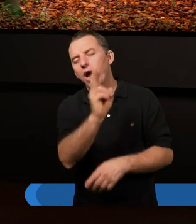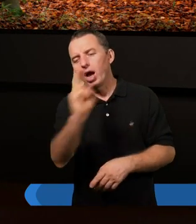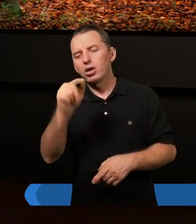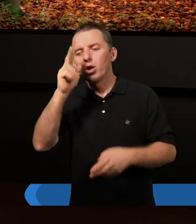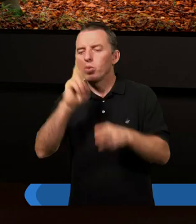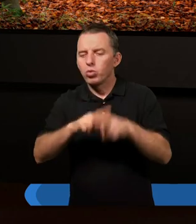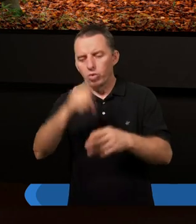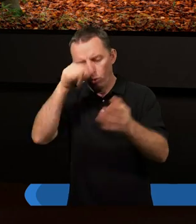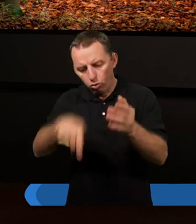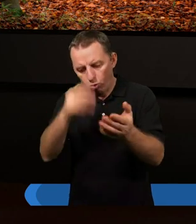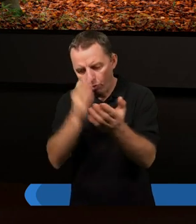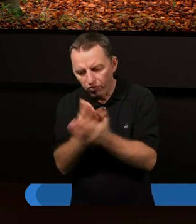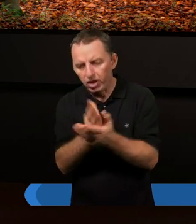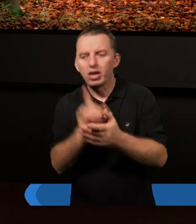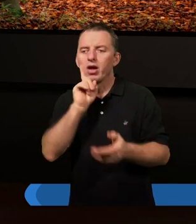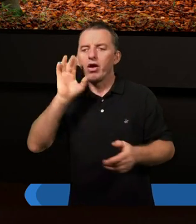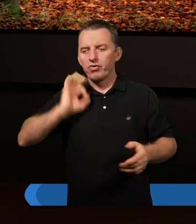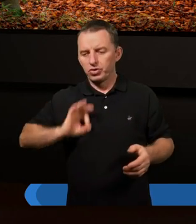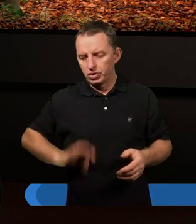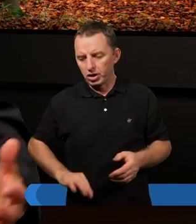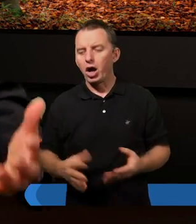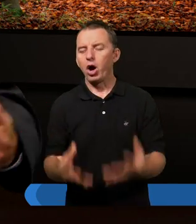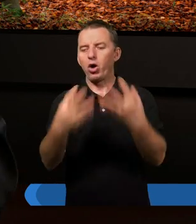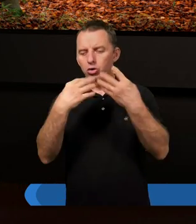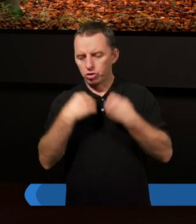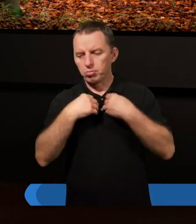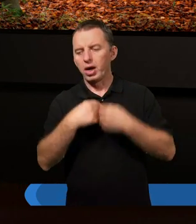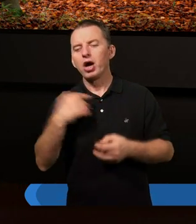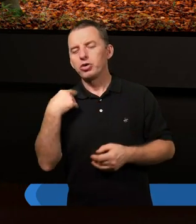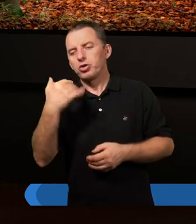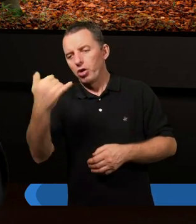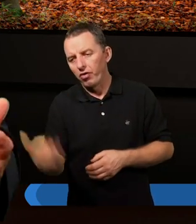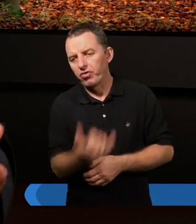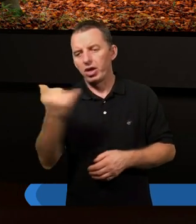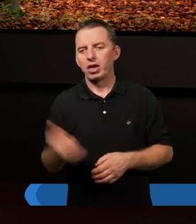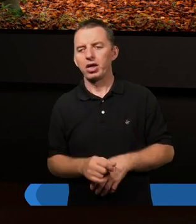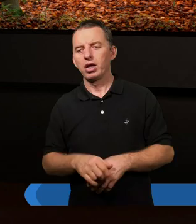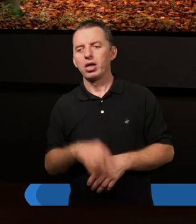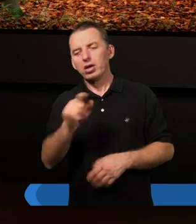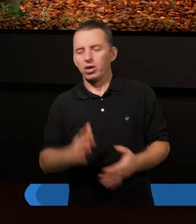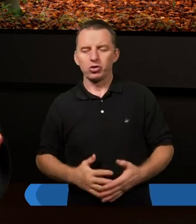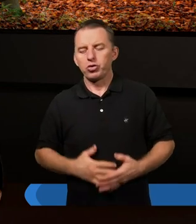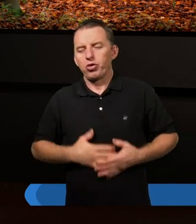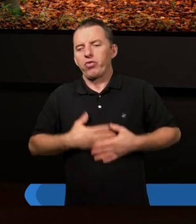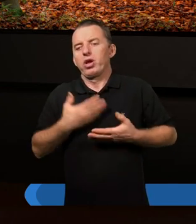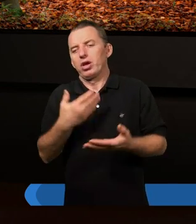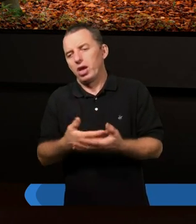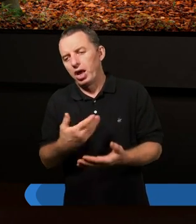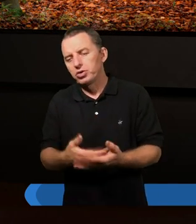uwierzy, otrzyma życie wieczne. No wspaniałe. Można się nawet dziwić, dlaczego